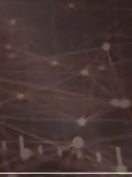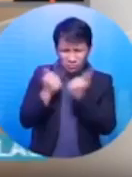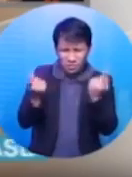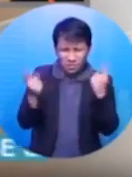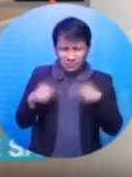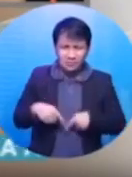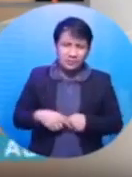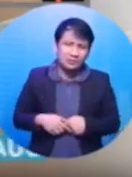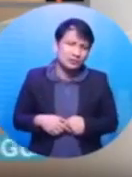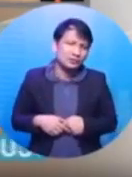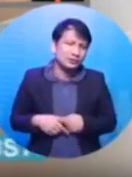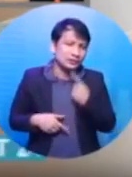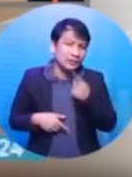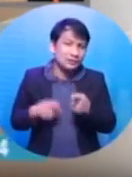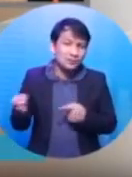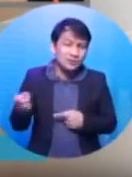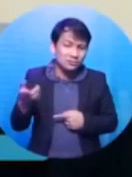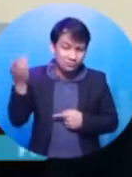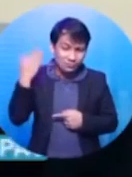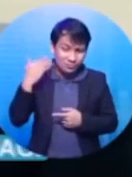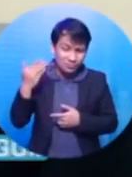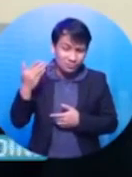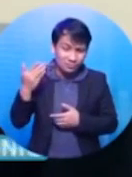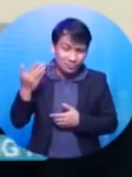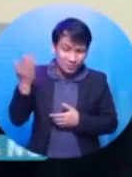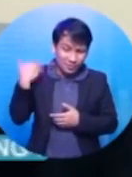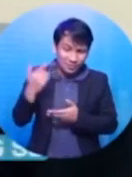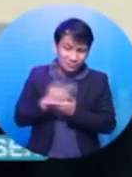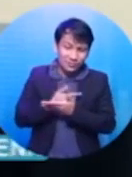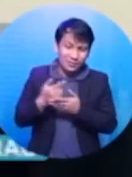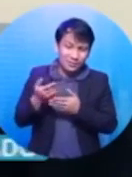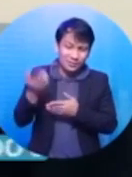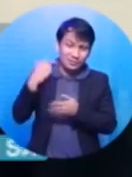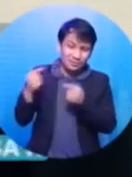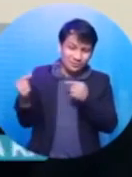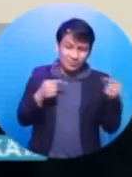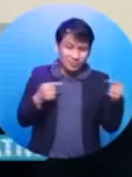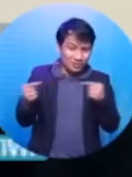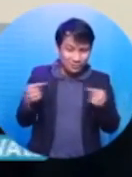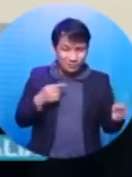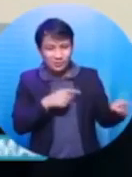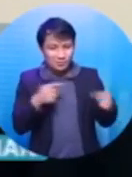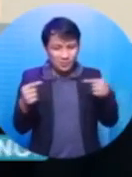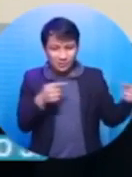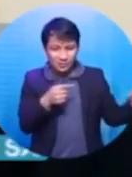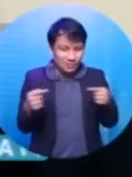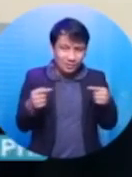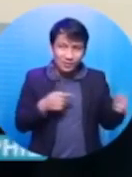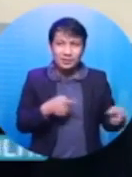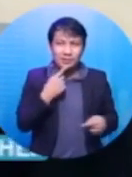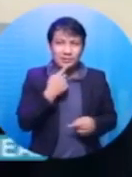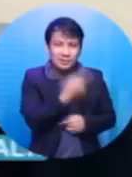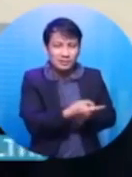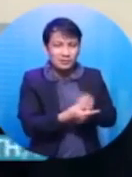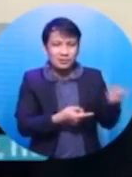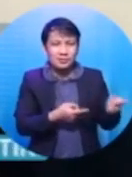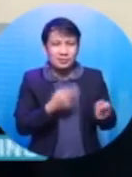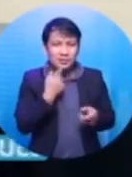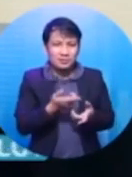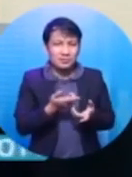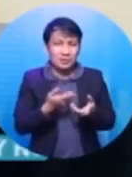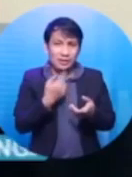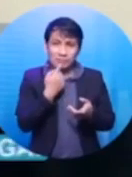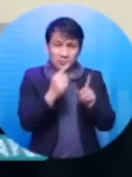nangyari? Ito. Nung isang araw pa po kami nag-away noon. Nagsasagutan po kami. Nasabihin ko na rin po siya ng mga